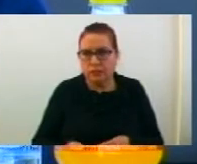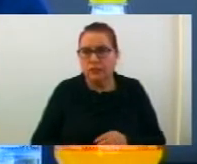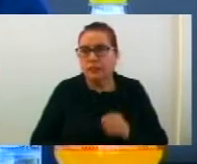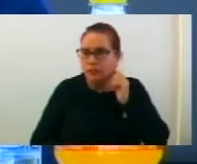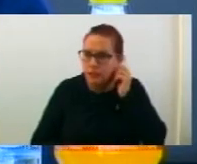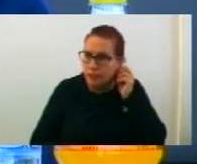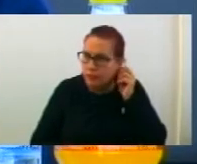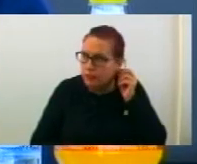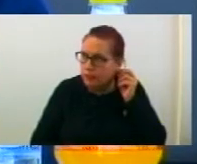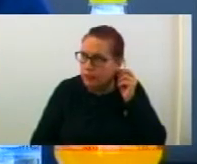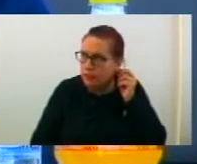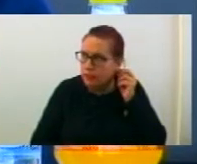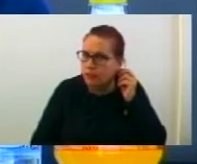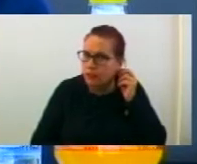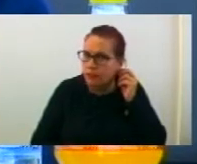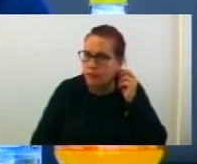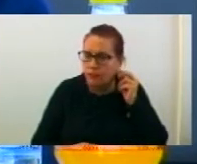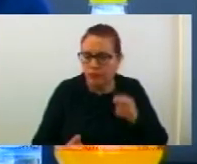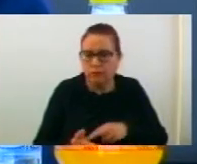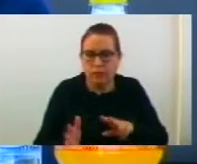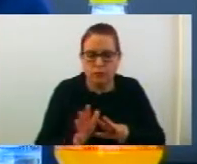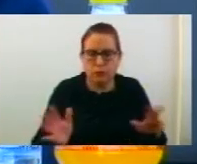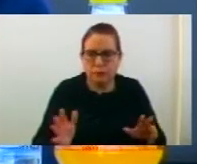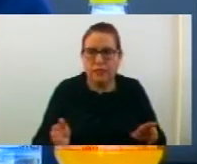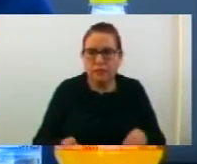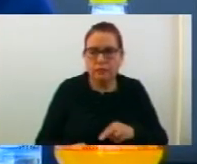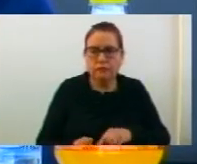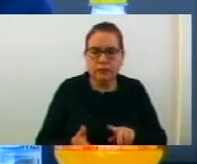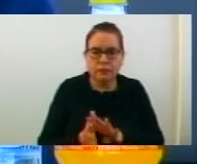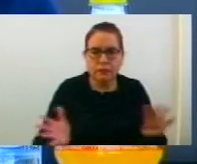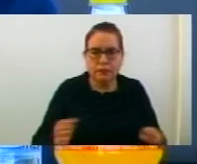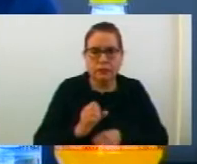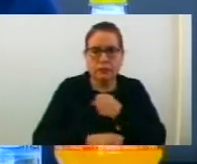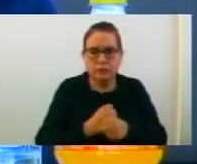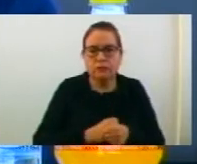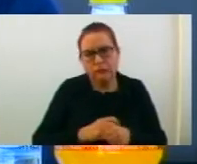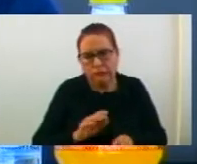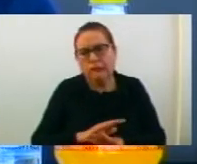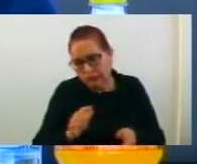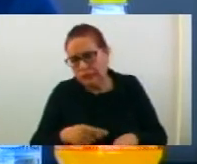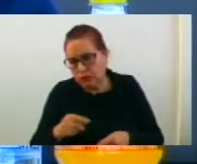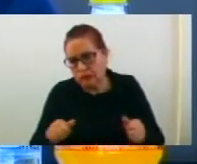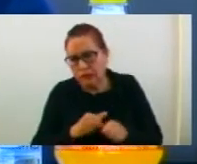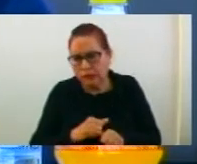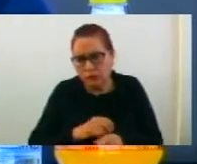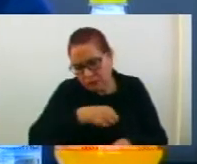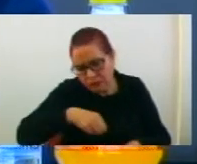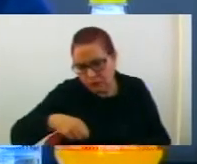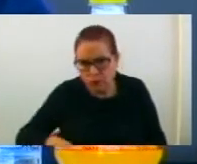-2019, мислам дека треба да е 2018-2019. Технички. Бе благодарам.